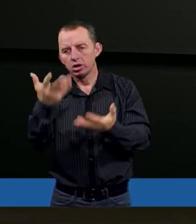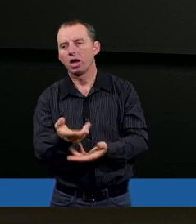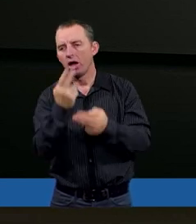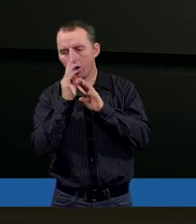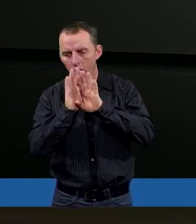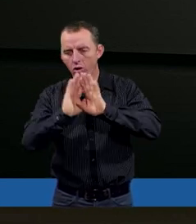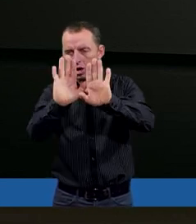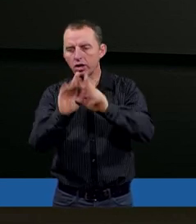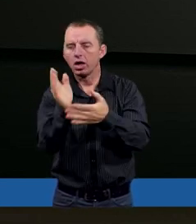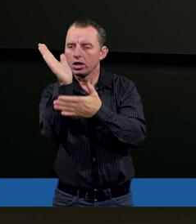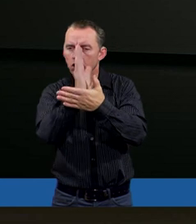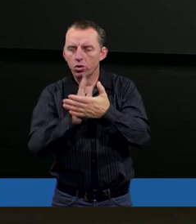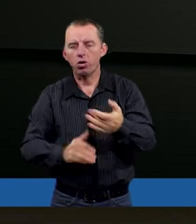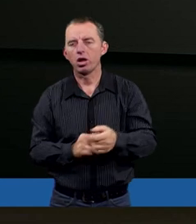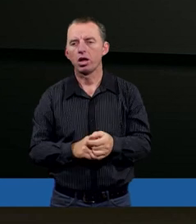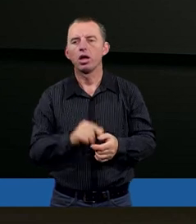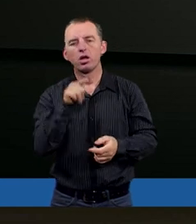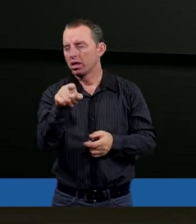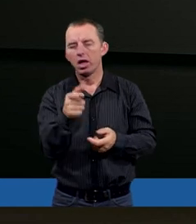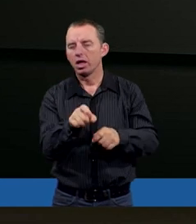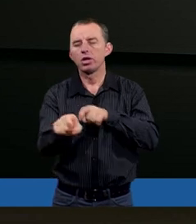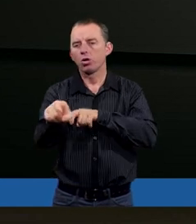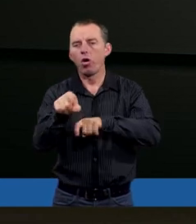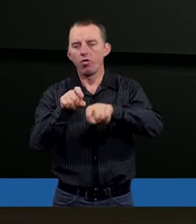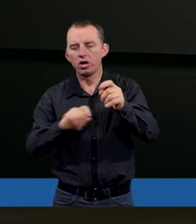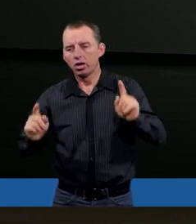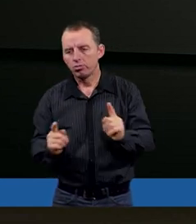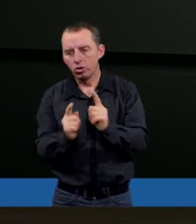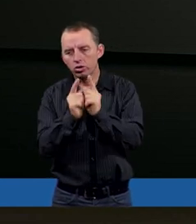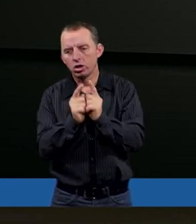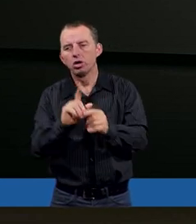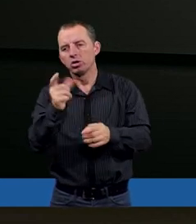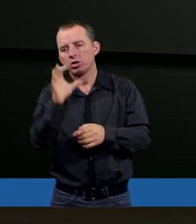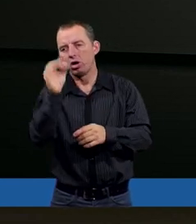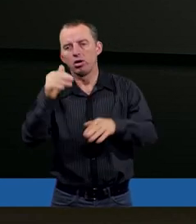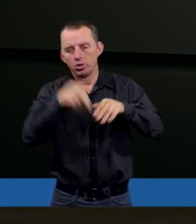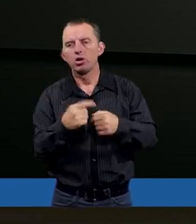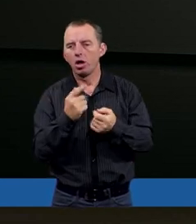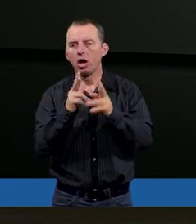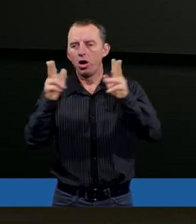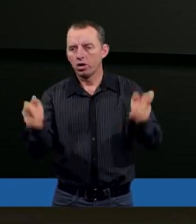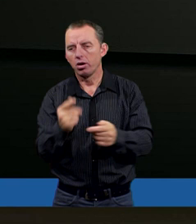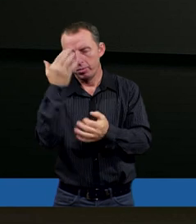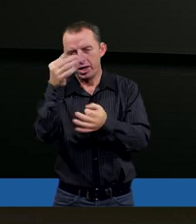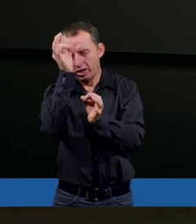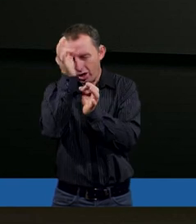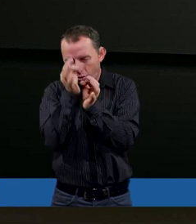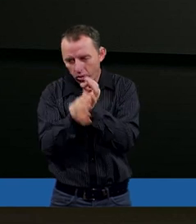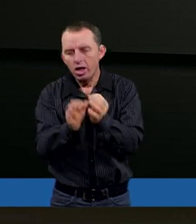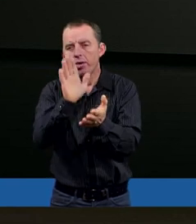okazali skruchę, ale oni się nie cofnęli. Właśnie spotkało ich wtedy coś, co można określić bardzo ewidentnie